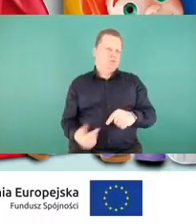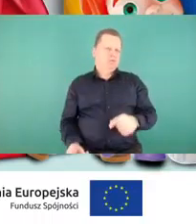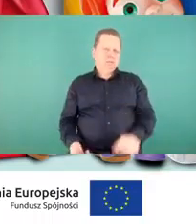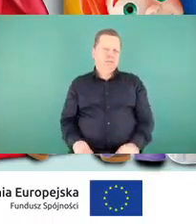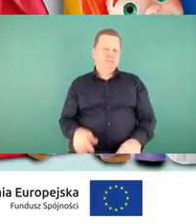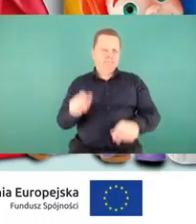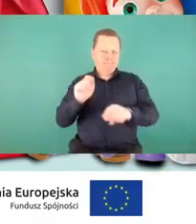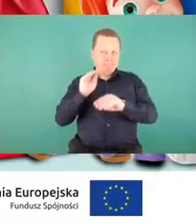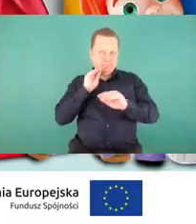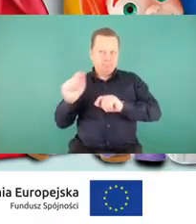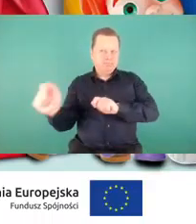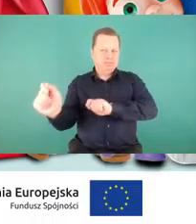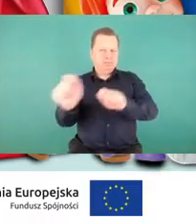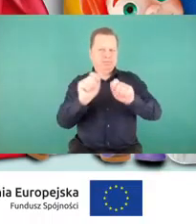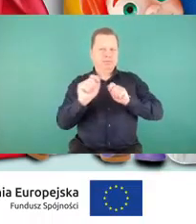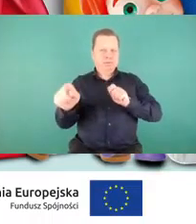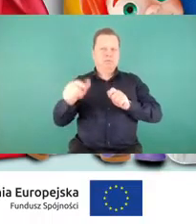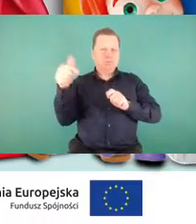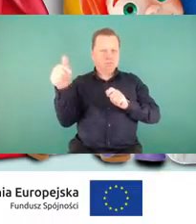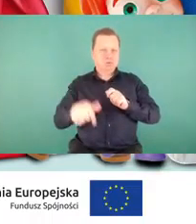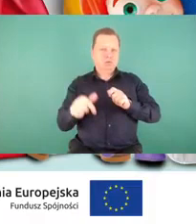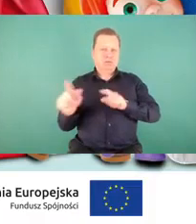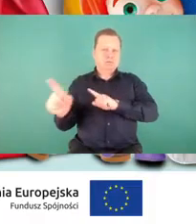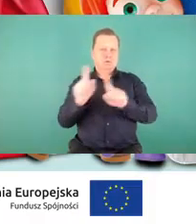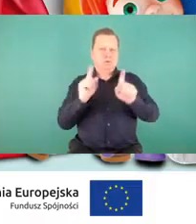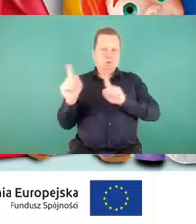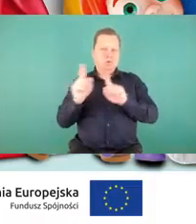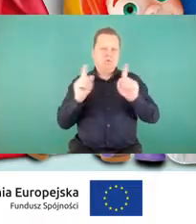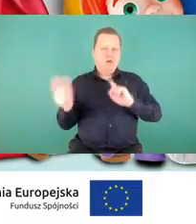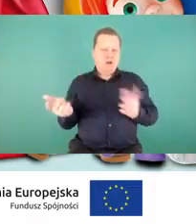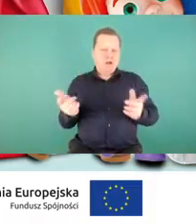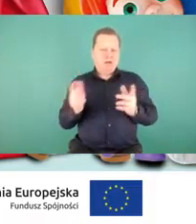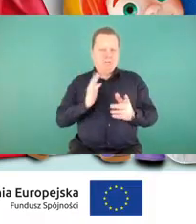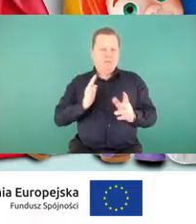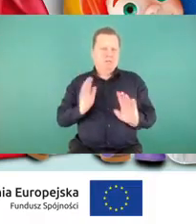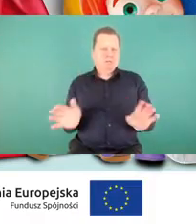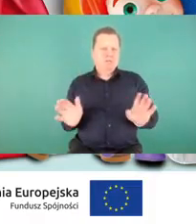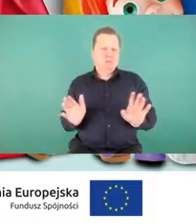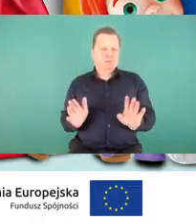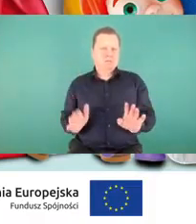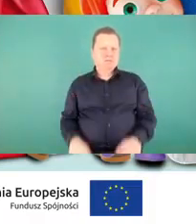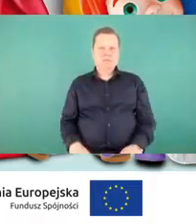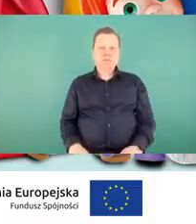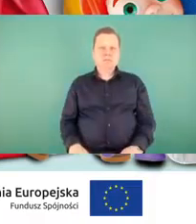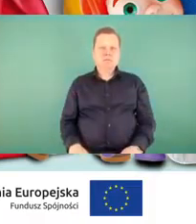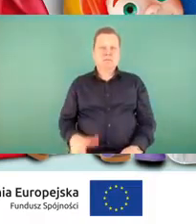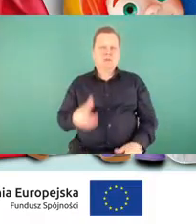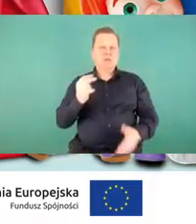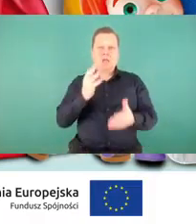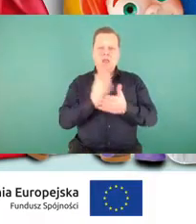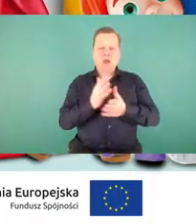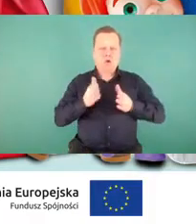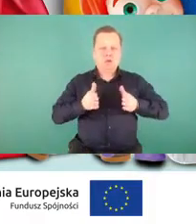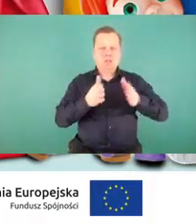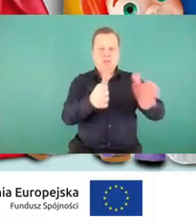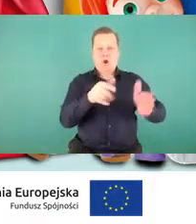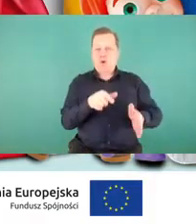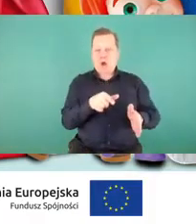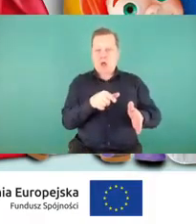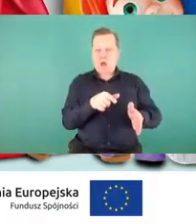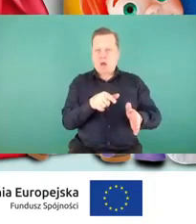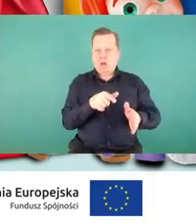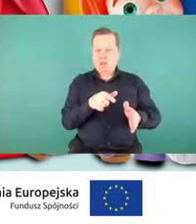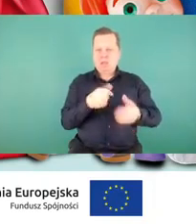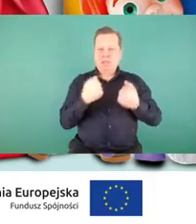muszą zachować wszędzie bezpieczeństwo. Nie tylko w sytuacji ulica pojazdy, ale również